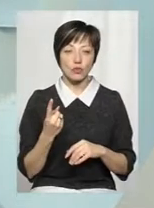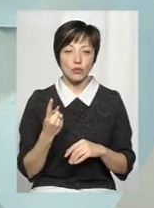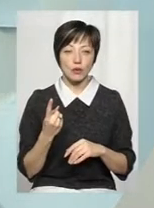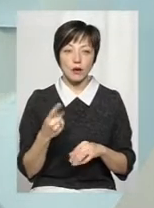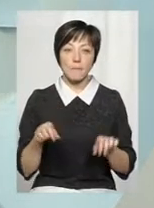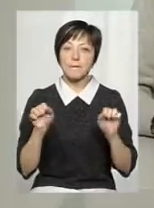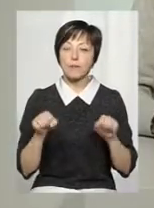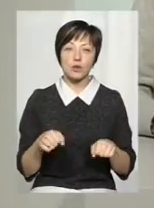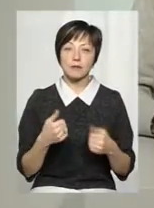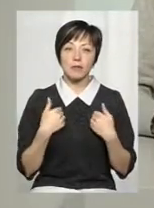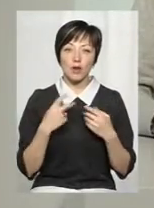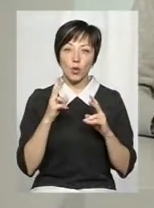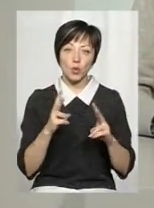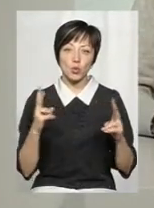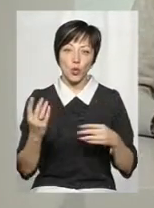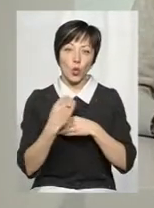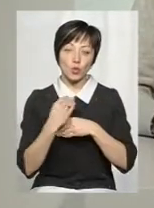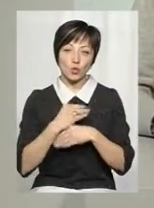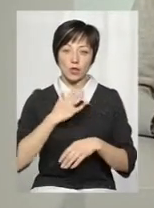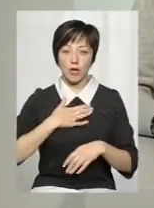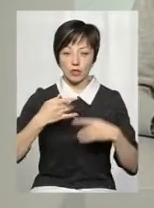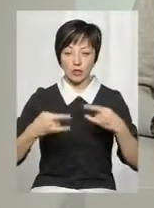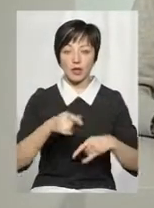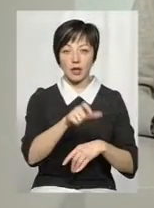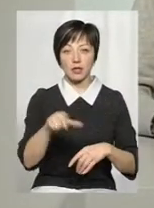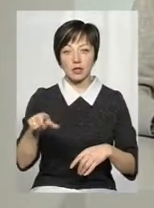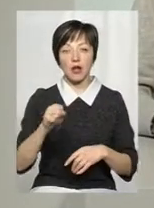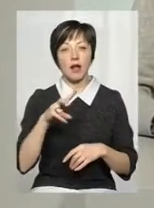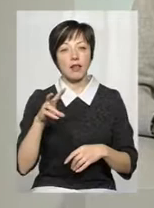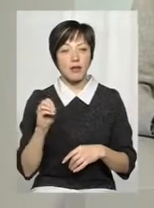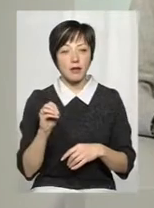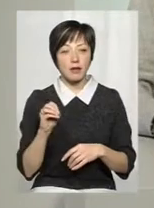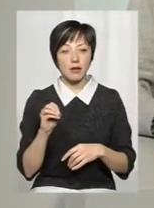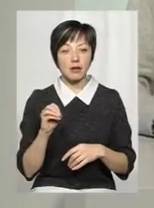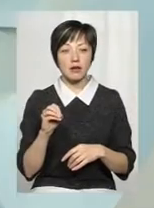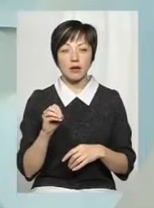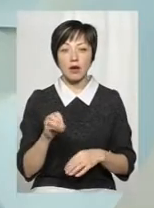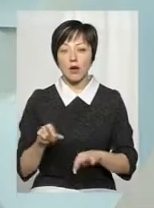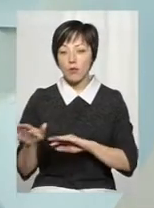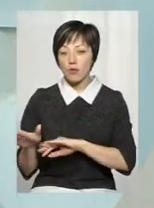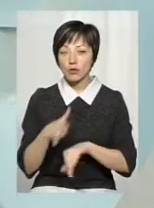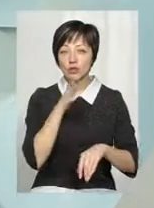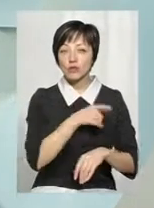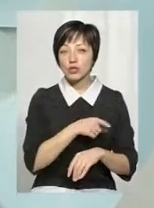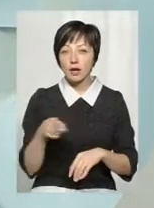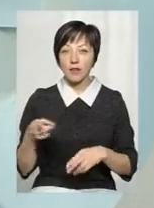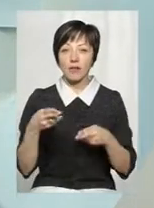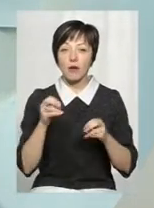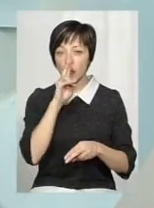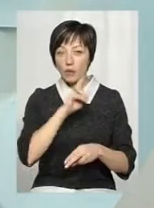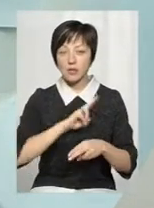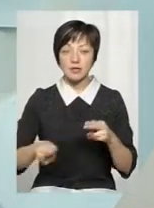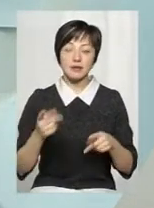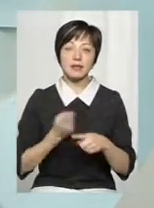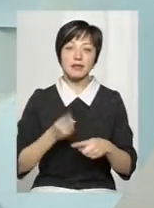Може, мене хтось осудить з наших телеглядачів, але прийшов певний проміжок часу, де ми впустили